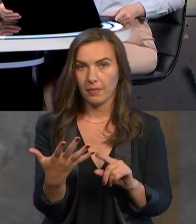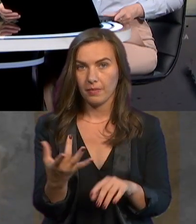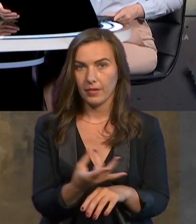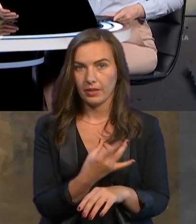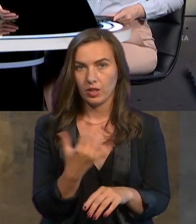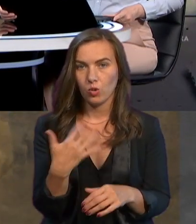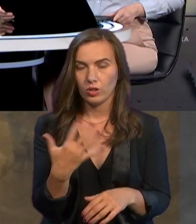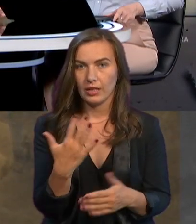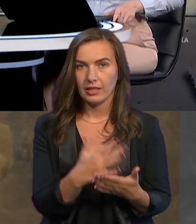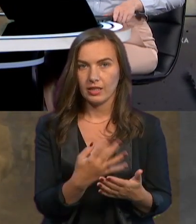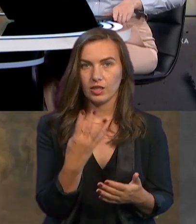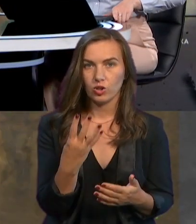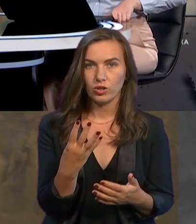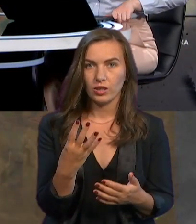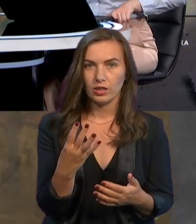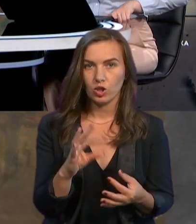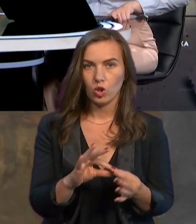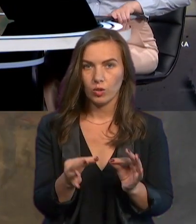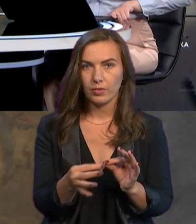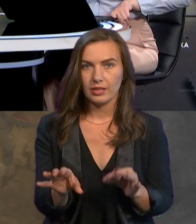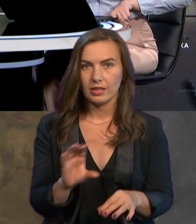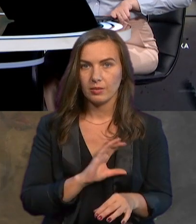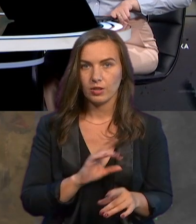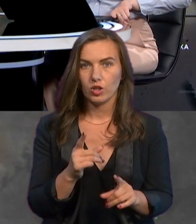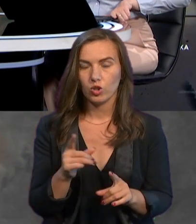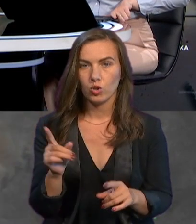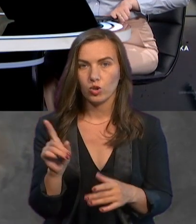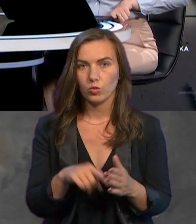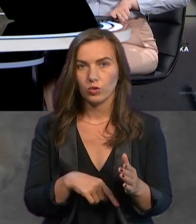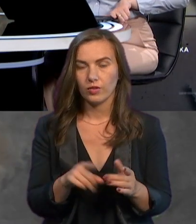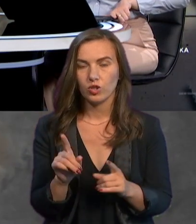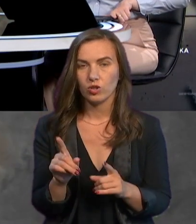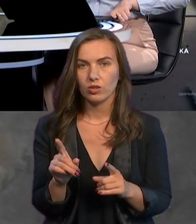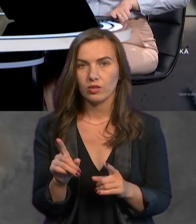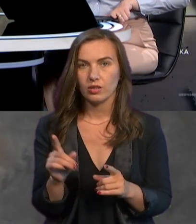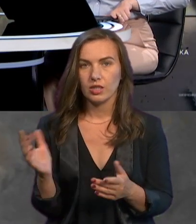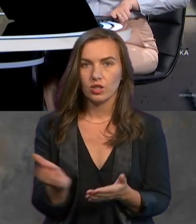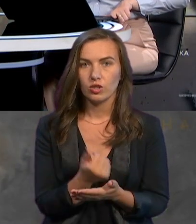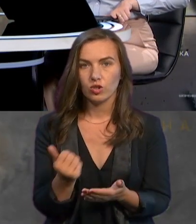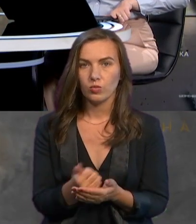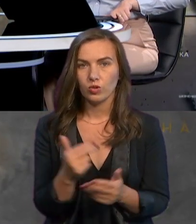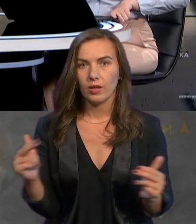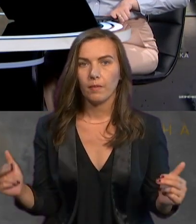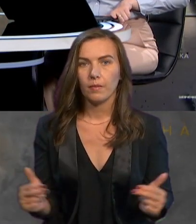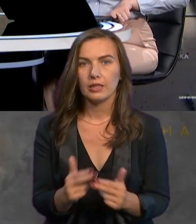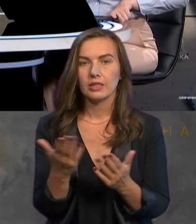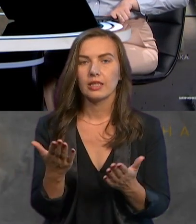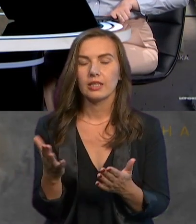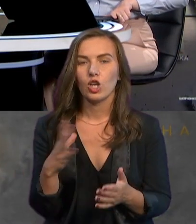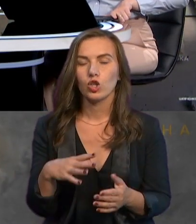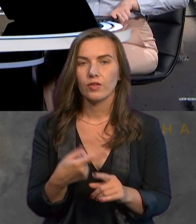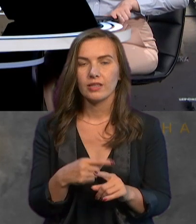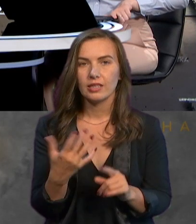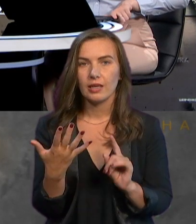є чотири олімпійських медалі. Чого сподіваєтесь, що сподіваєтесь здобути у Парижі? Які очікування від цієї п